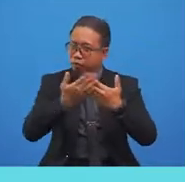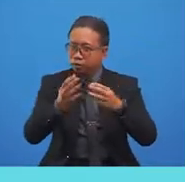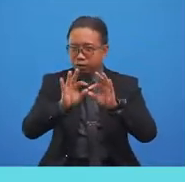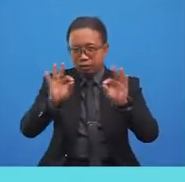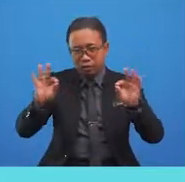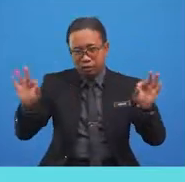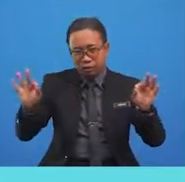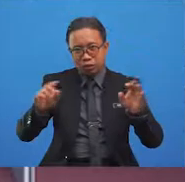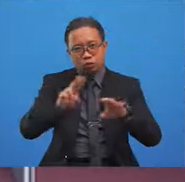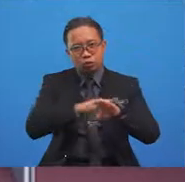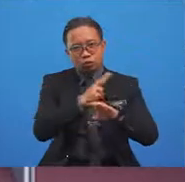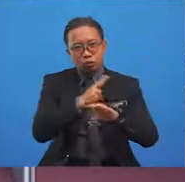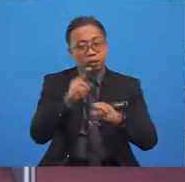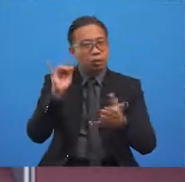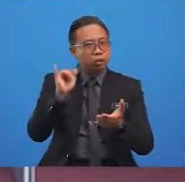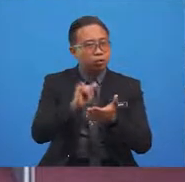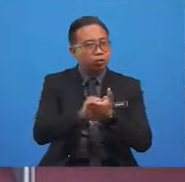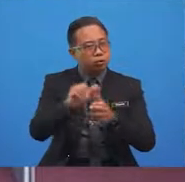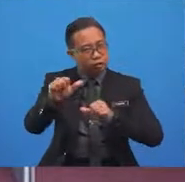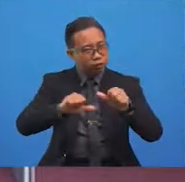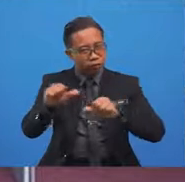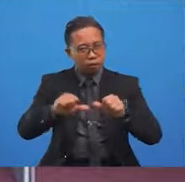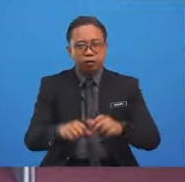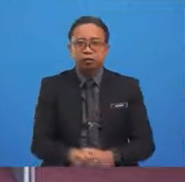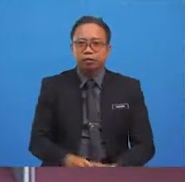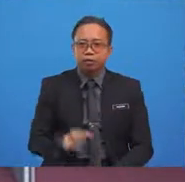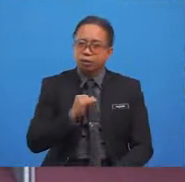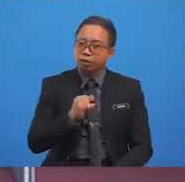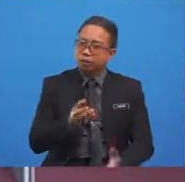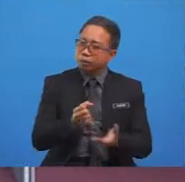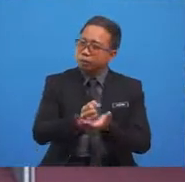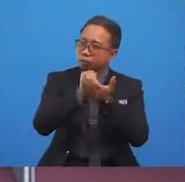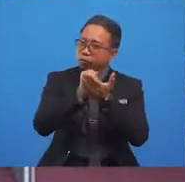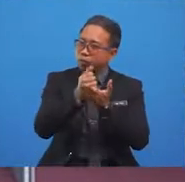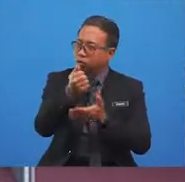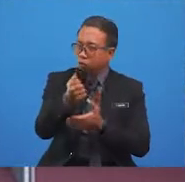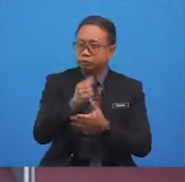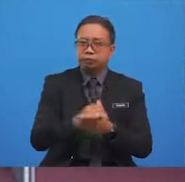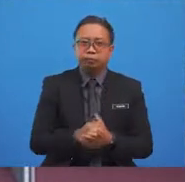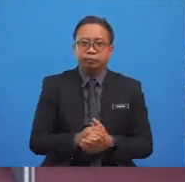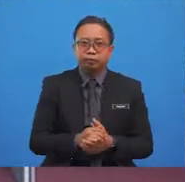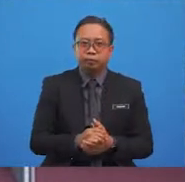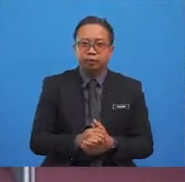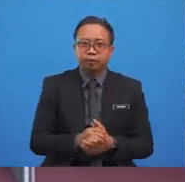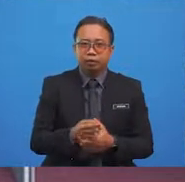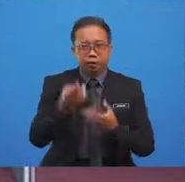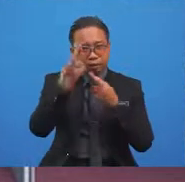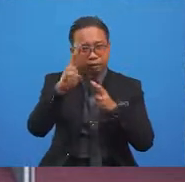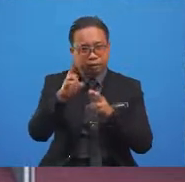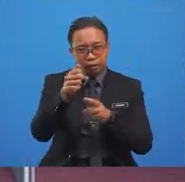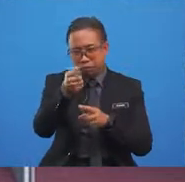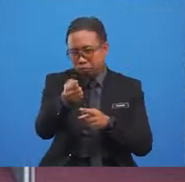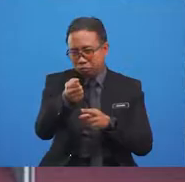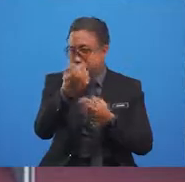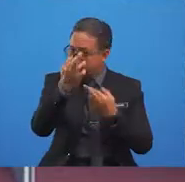those activities. I will be guiding you through this, so don't worry. I am ready when you